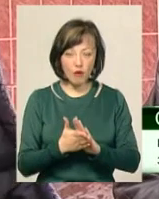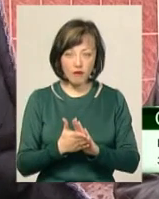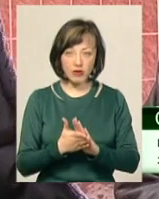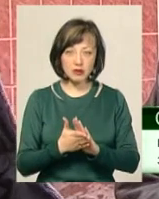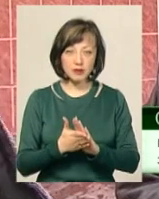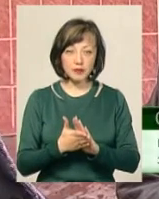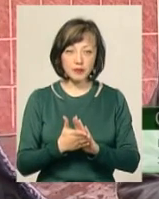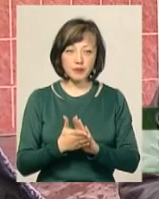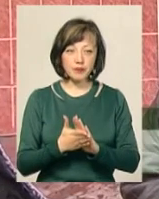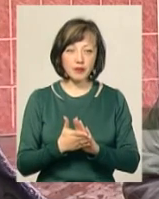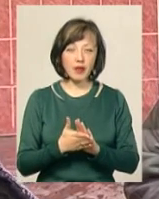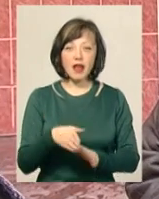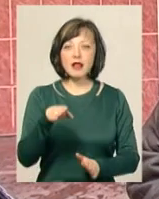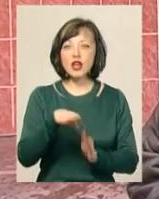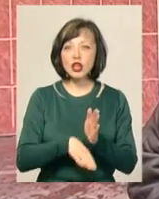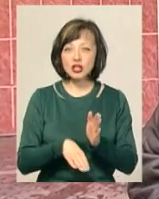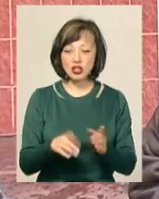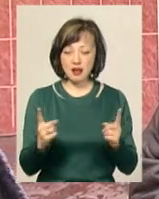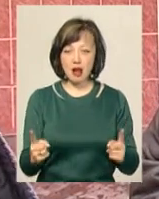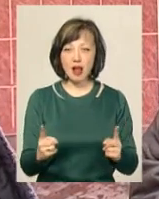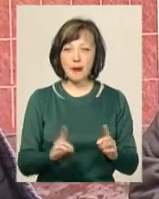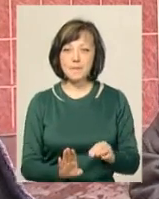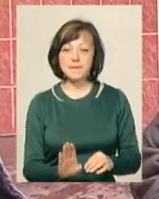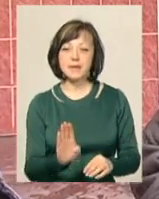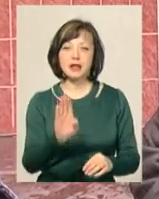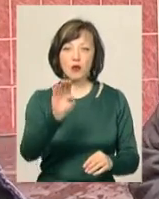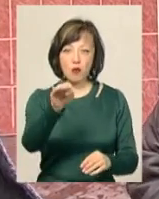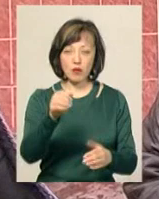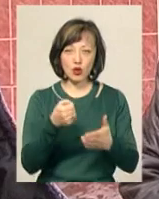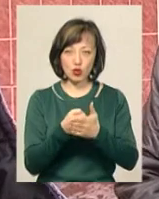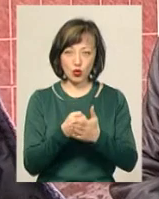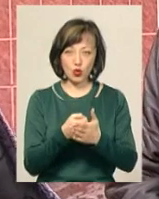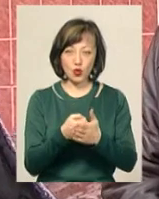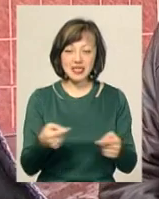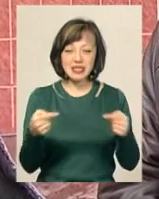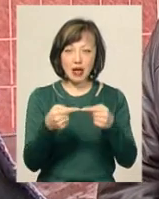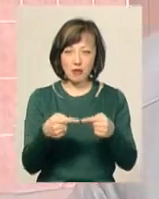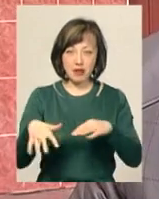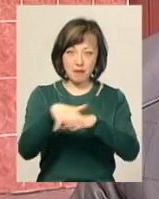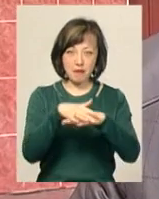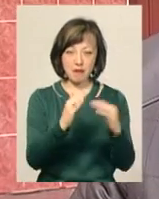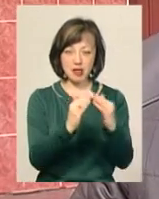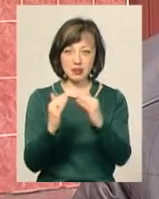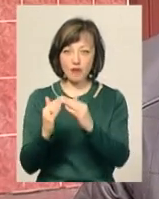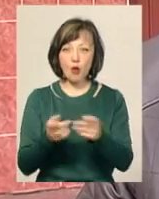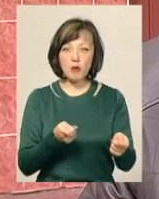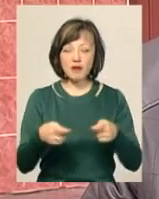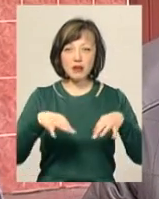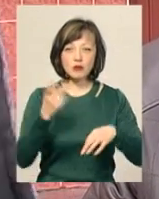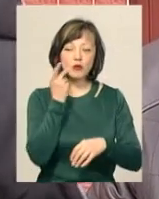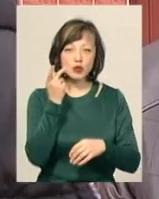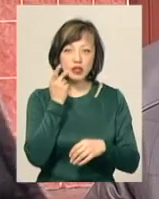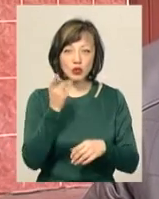найгірша ділянка – це підйом від дамбинду саме даного масиву. Управління транспорту постійно